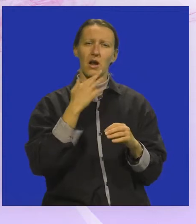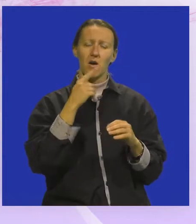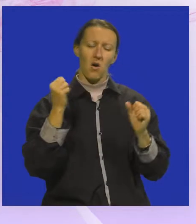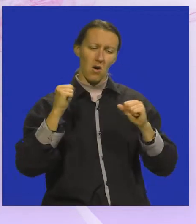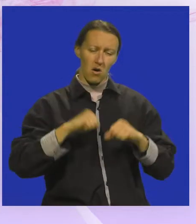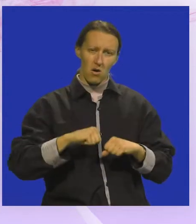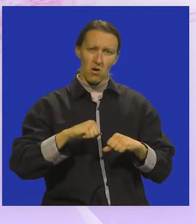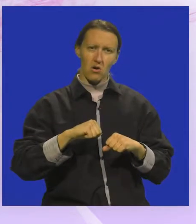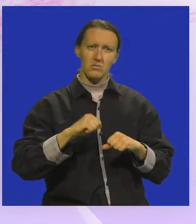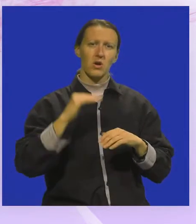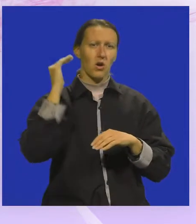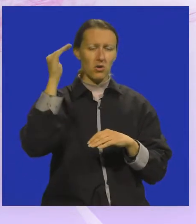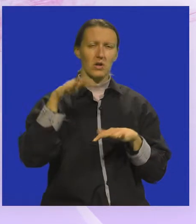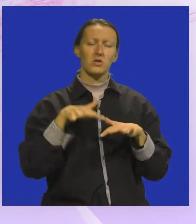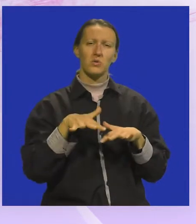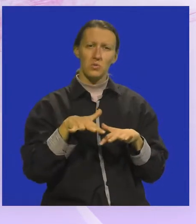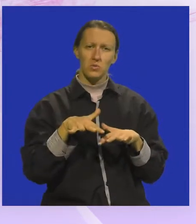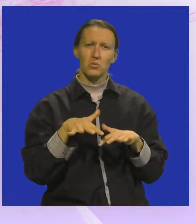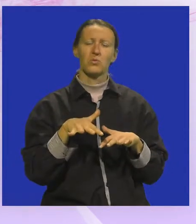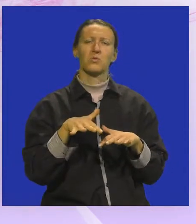ozbiljni i odrasli ljudi.